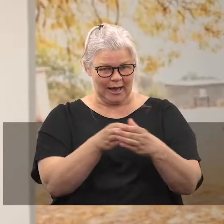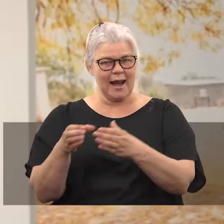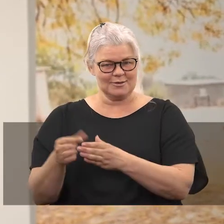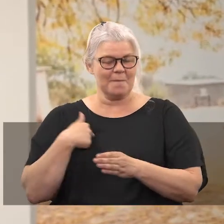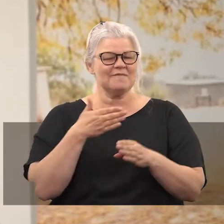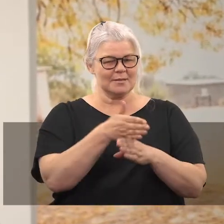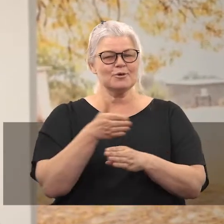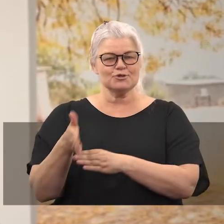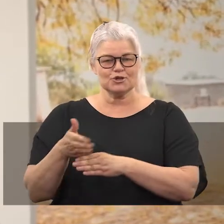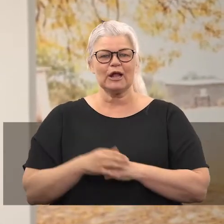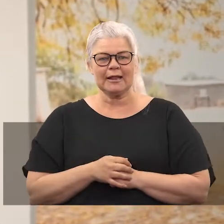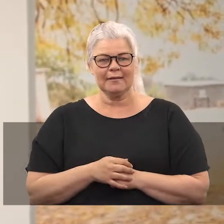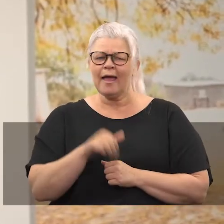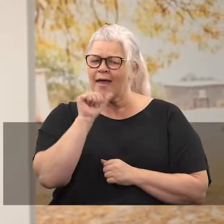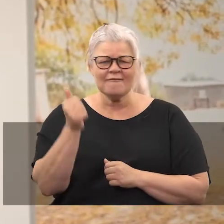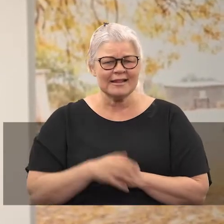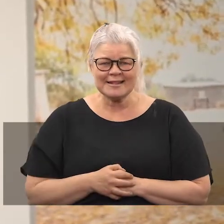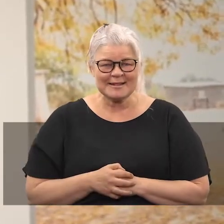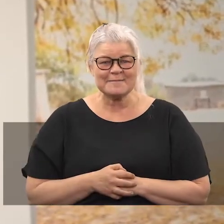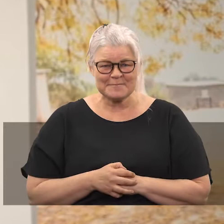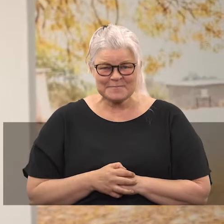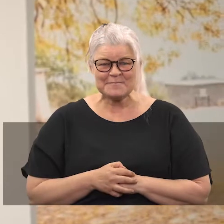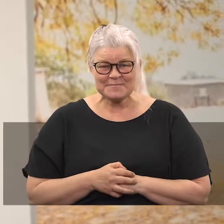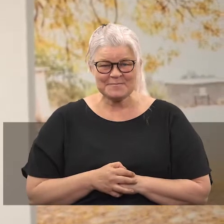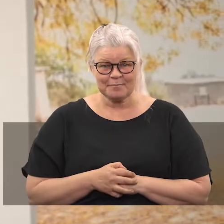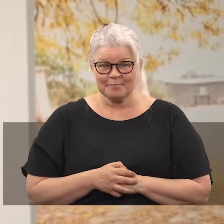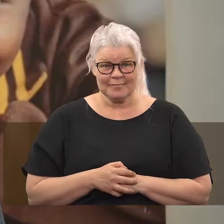som vi jobbade med. Och det var häftigt.